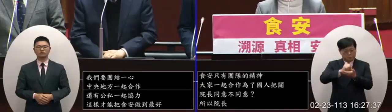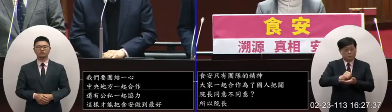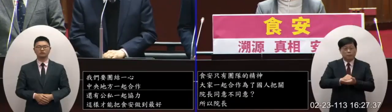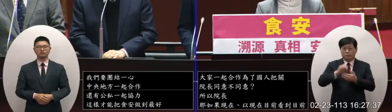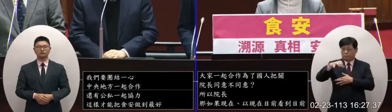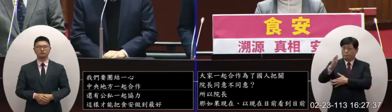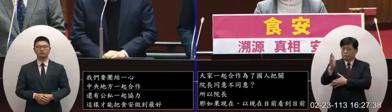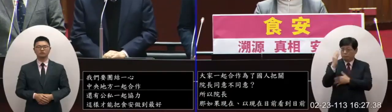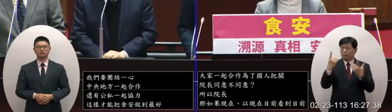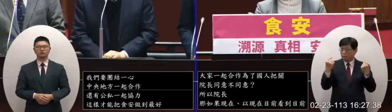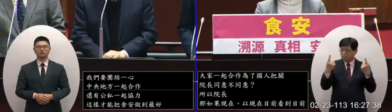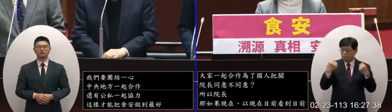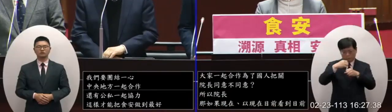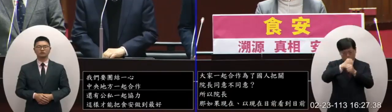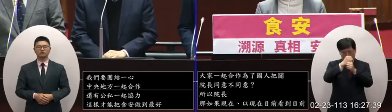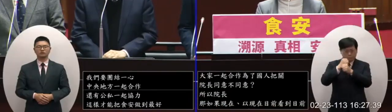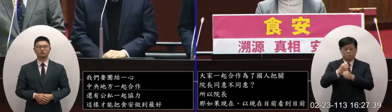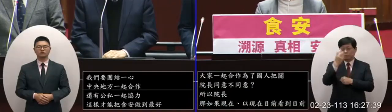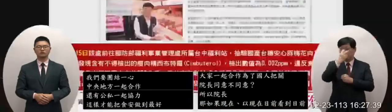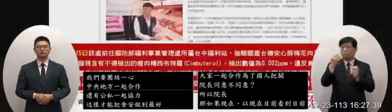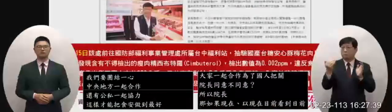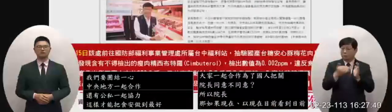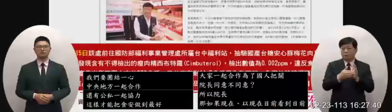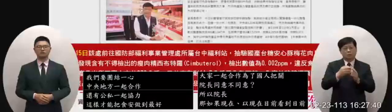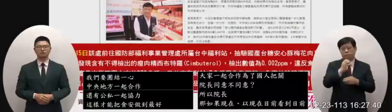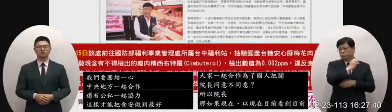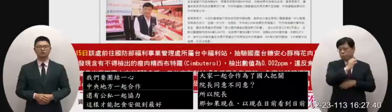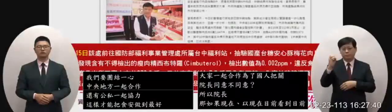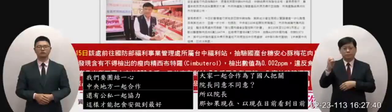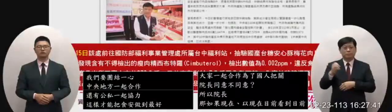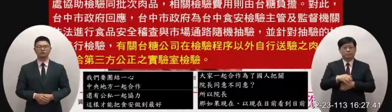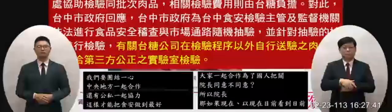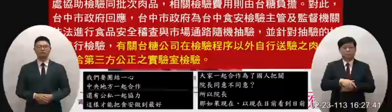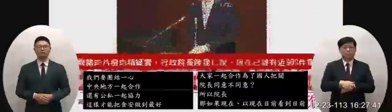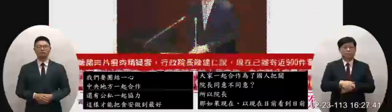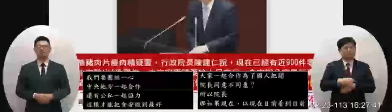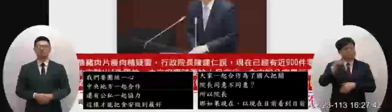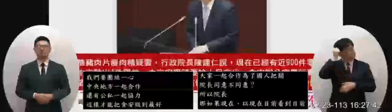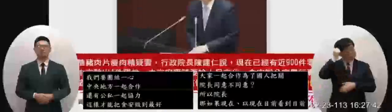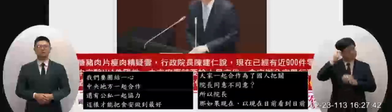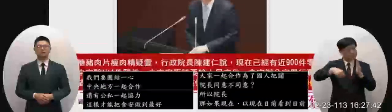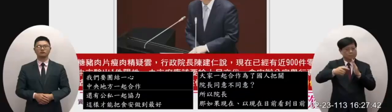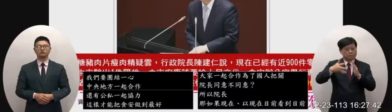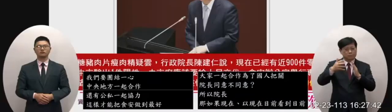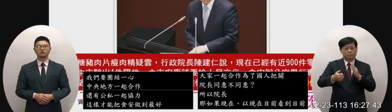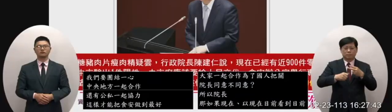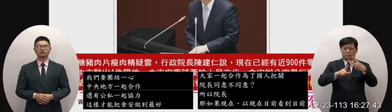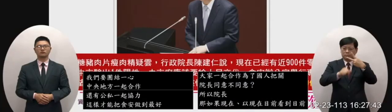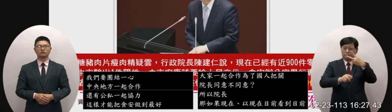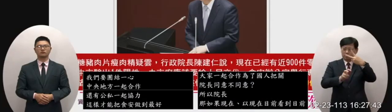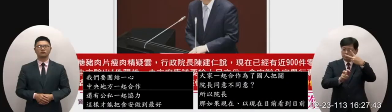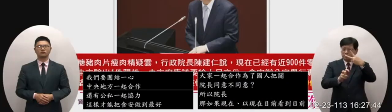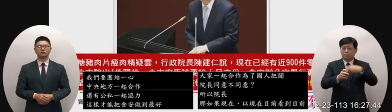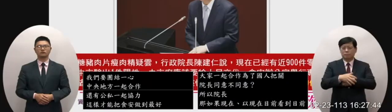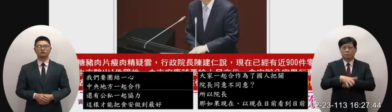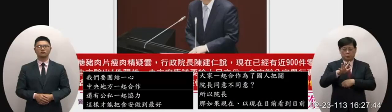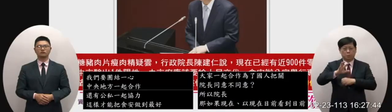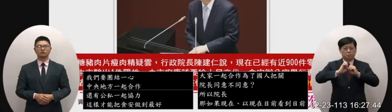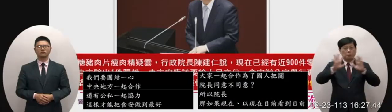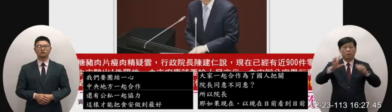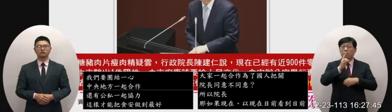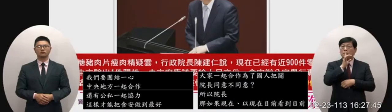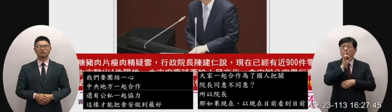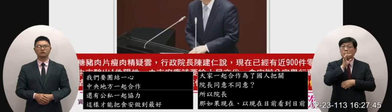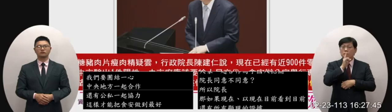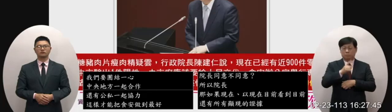地方政府都抽驗檢查了結果都是零檢出的情況之下我記得院長在2月20號有說